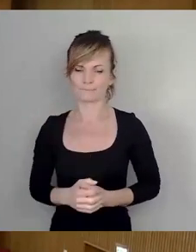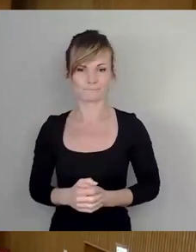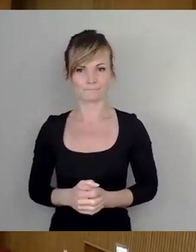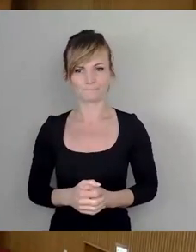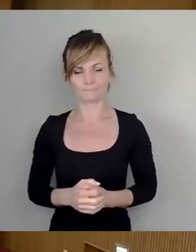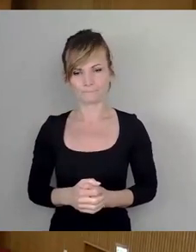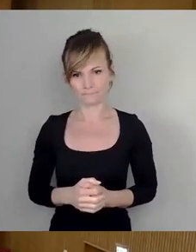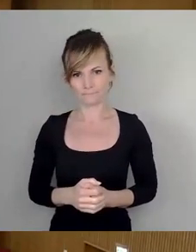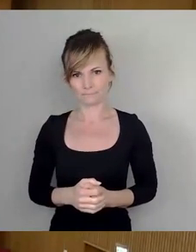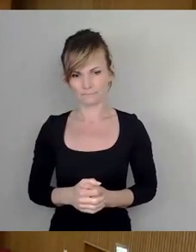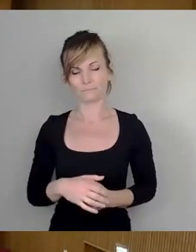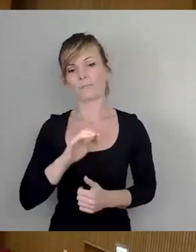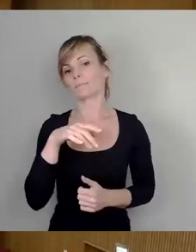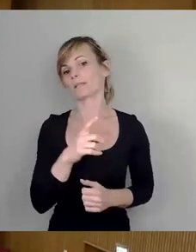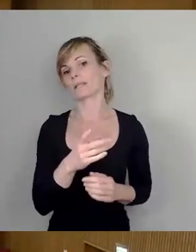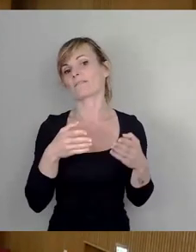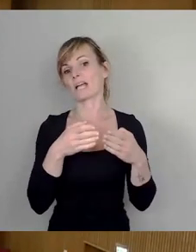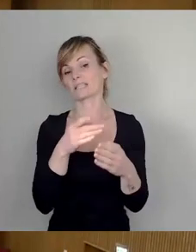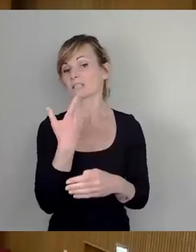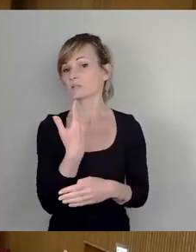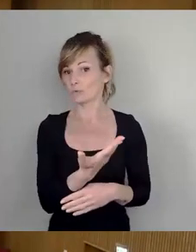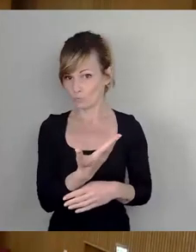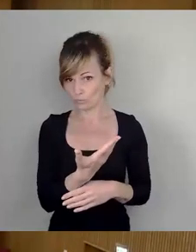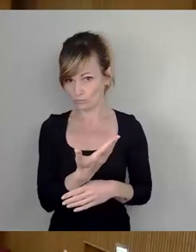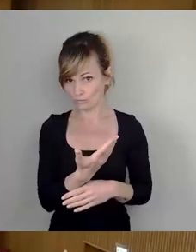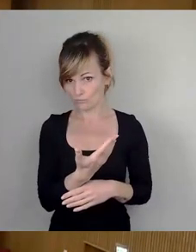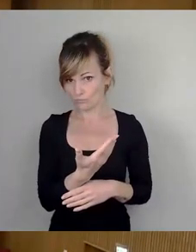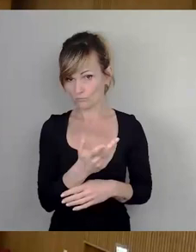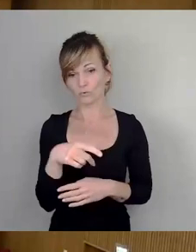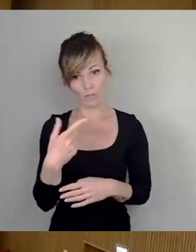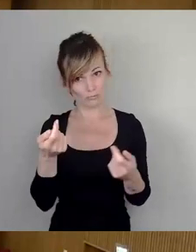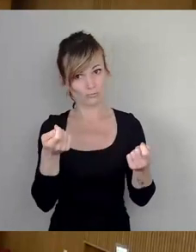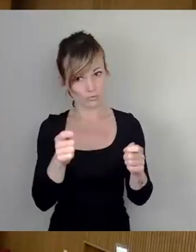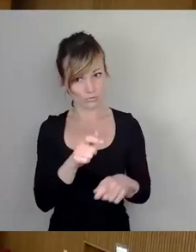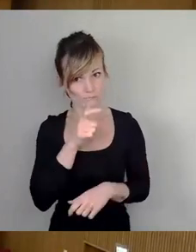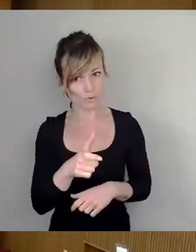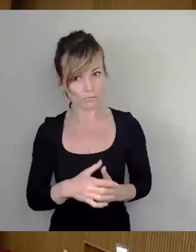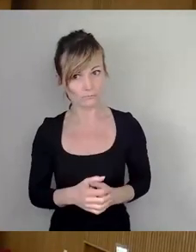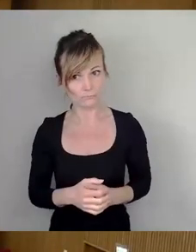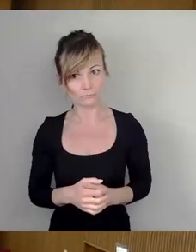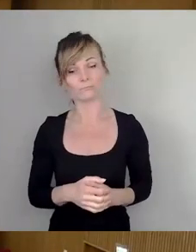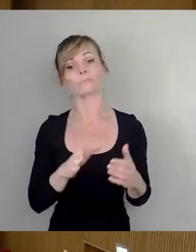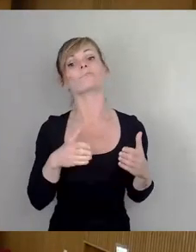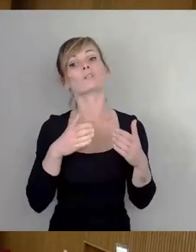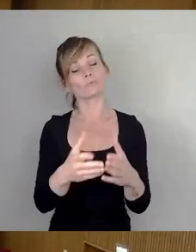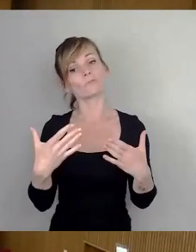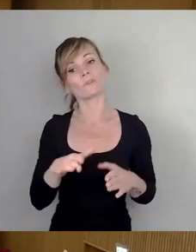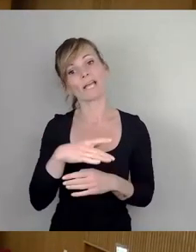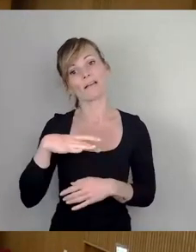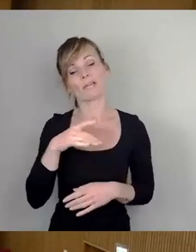Dann SPD-Fraktion, erstmal wird man dann das Schlusswort machen. Dann Fraktion Freie Wähler, Freie Bürger.